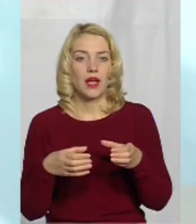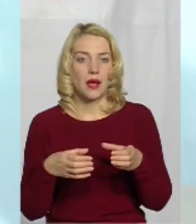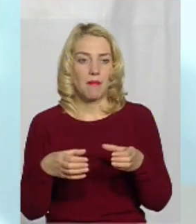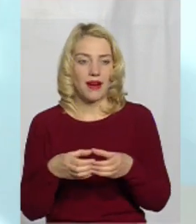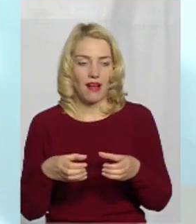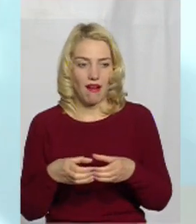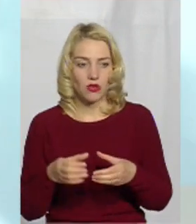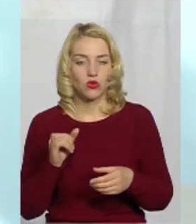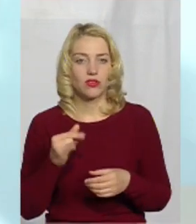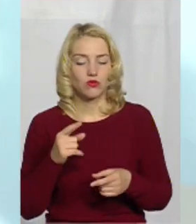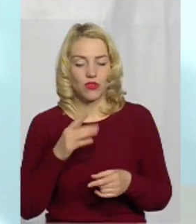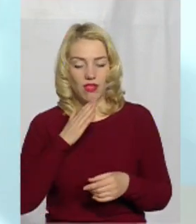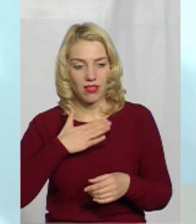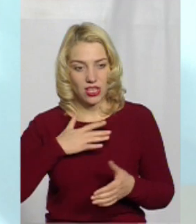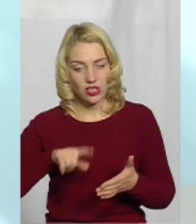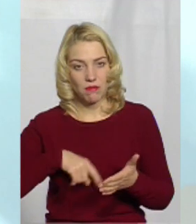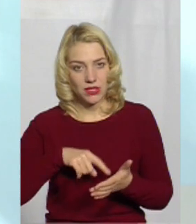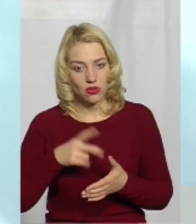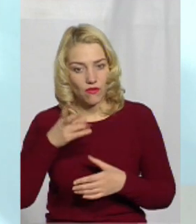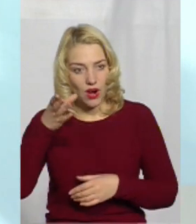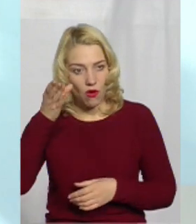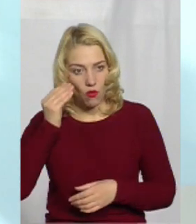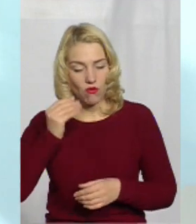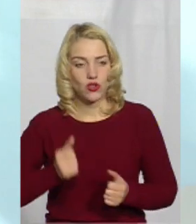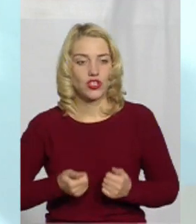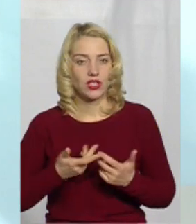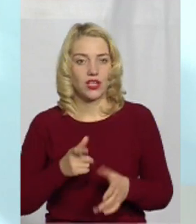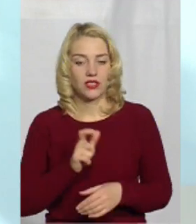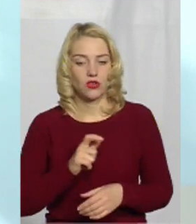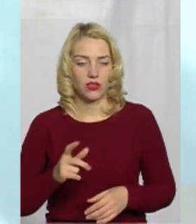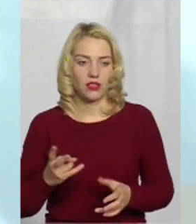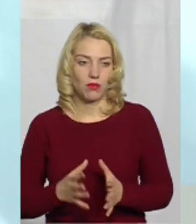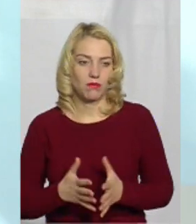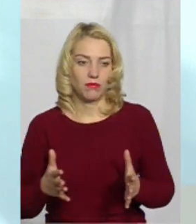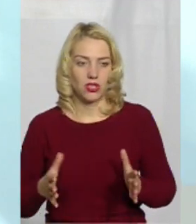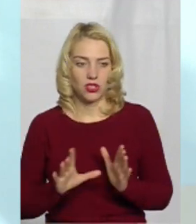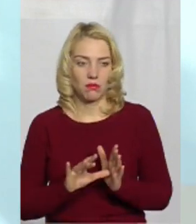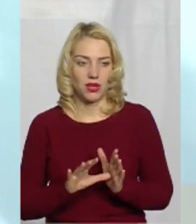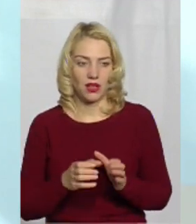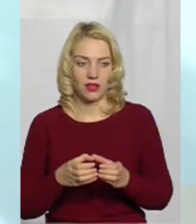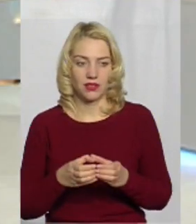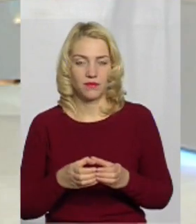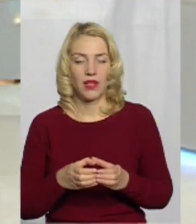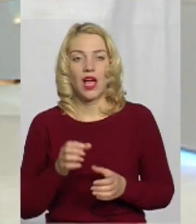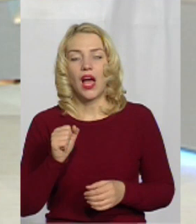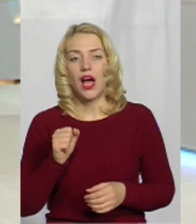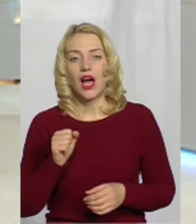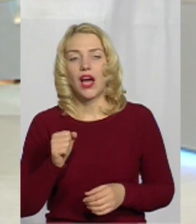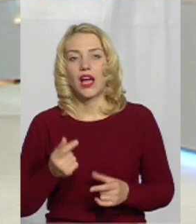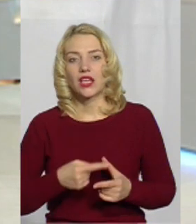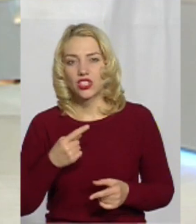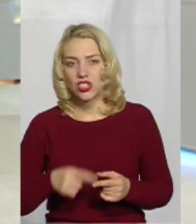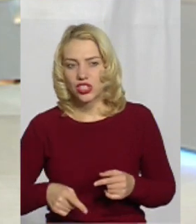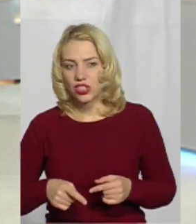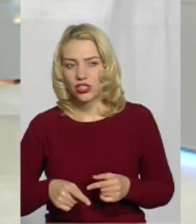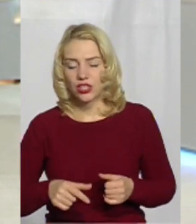бути все-таки на наше місто, враховуючи кількість мешканців, все-таки більше. А чи розділяється